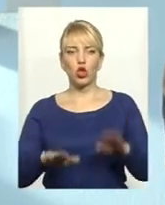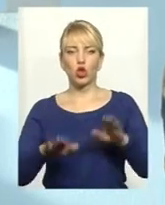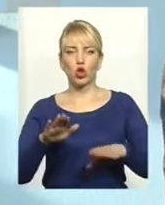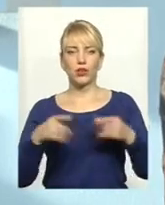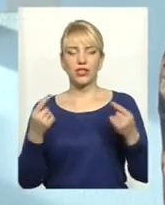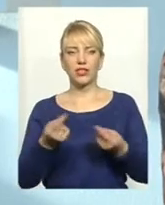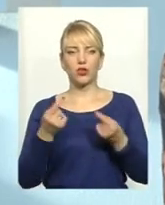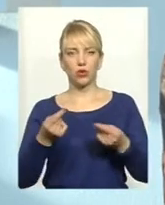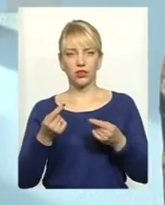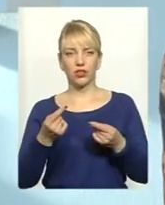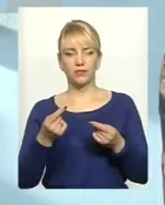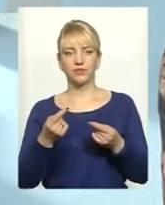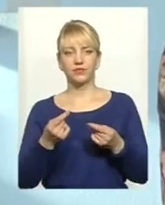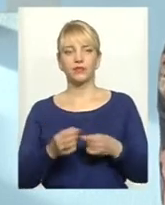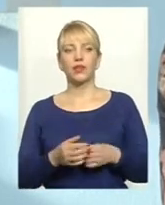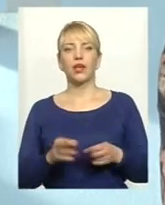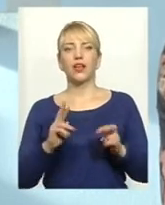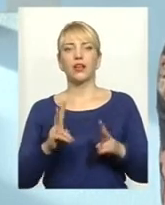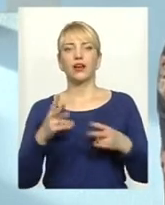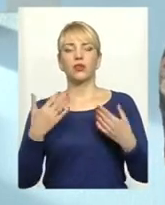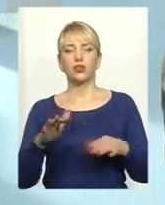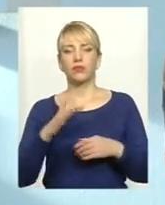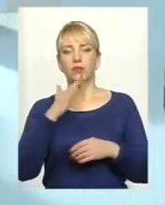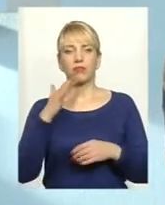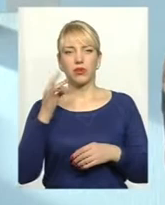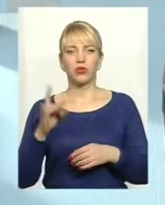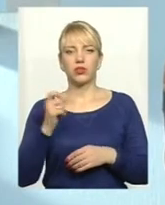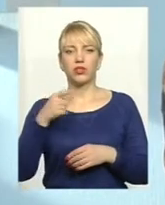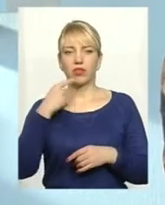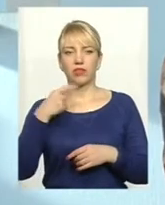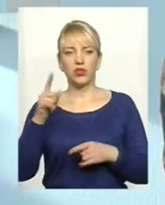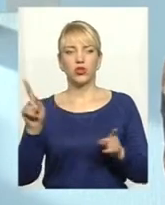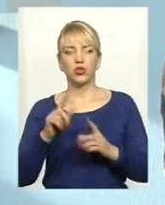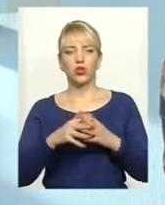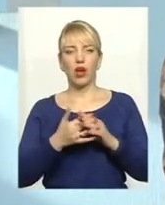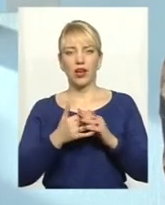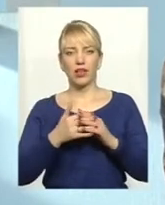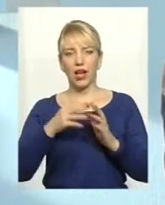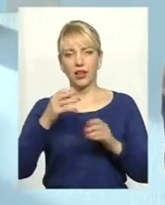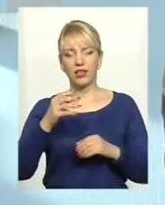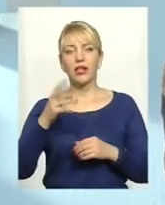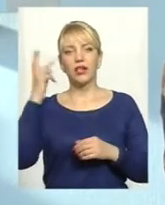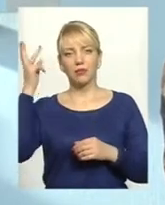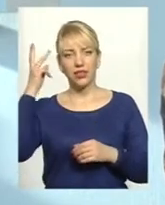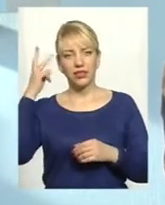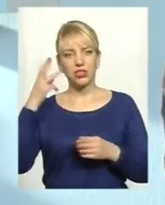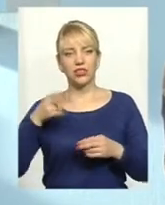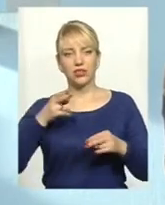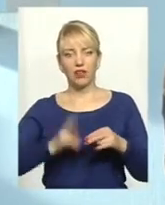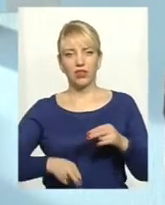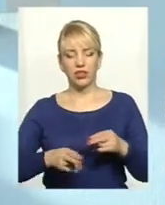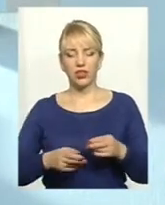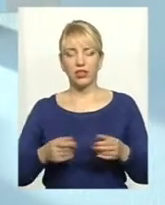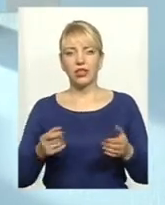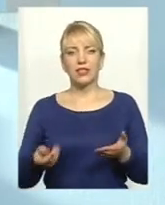зернових. Як вже неоднократно говорилося, що аграрії Хмельниччини завершили збирання